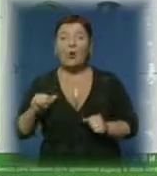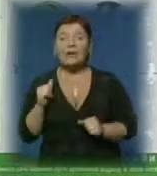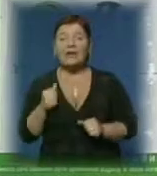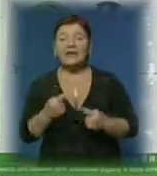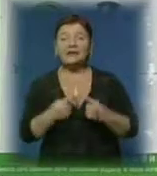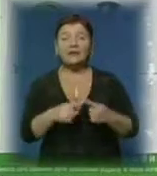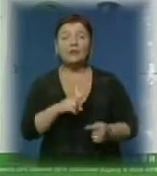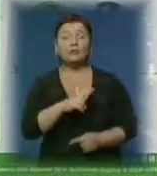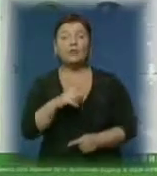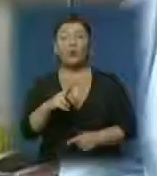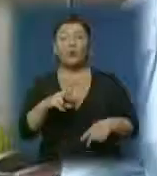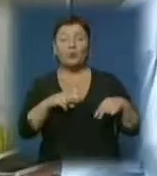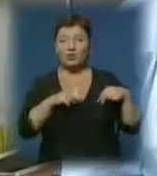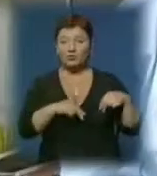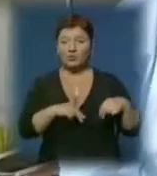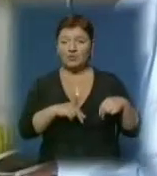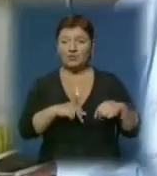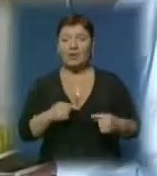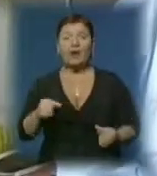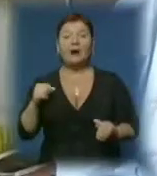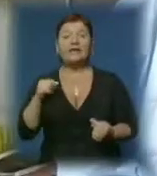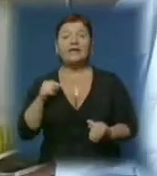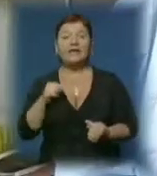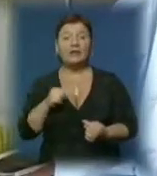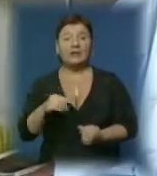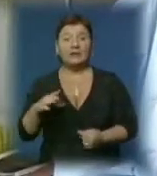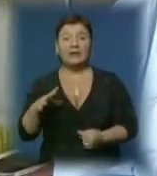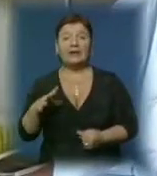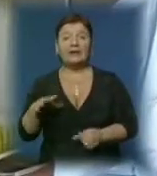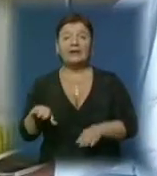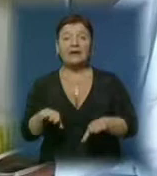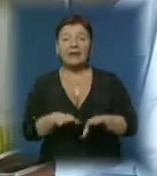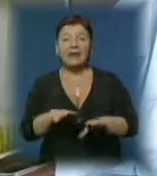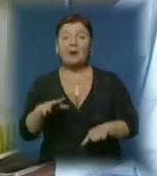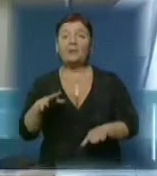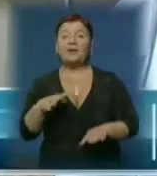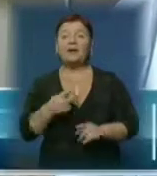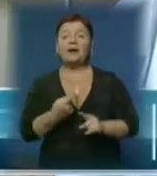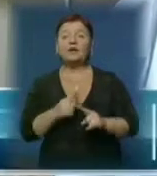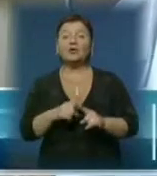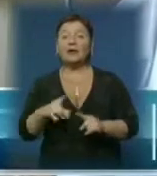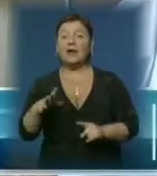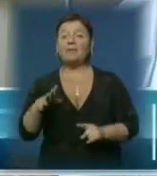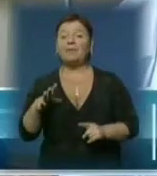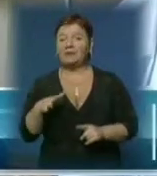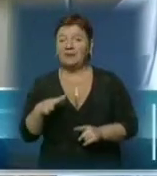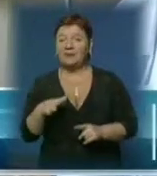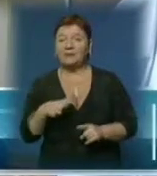технікою, з якої вони працюють. «Движення були задійсовані реанімобілі, які були оснащені